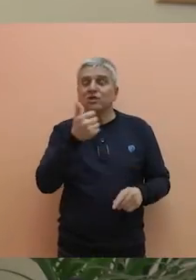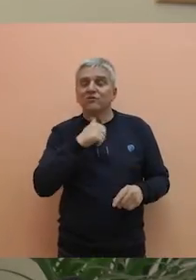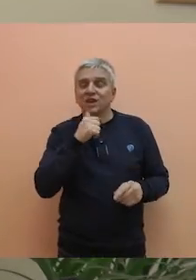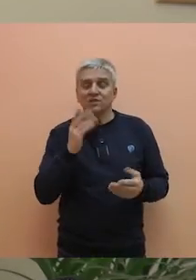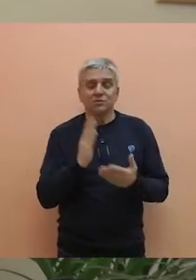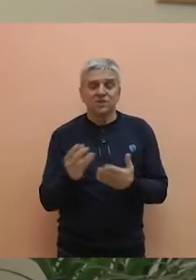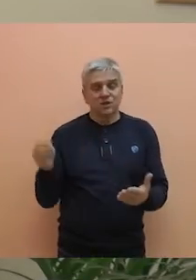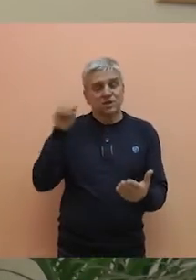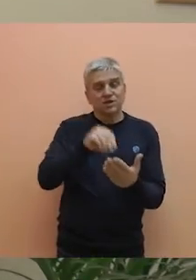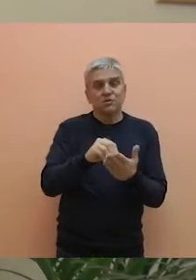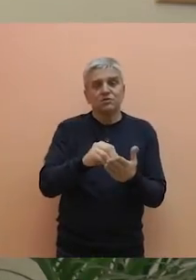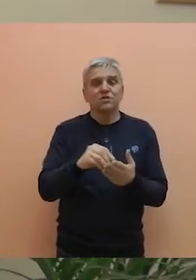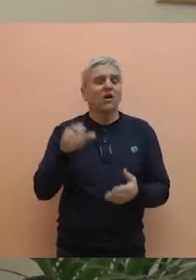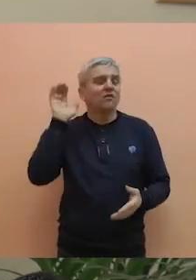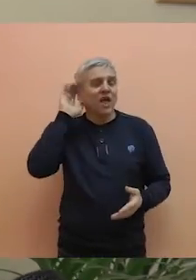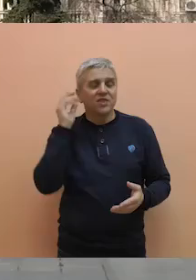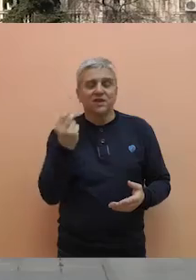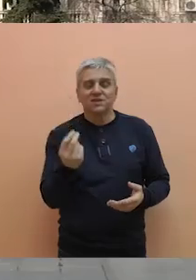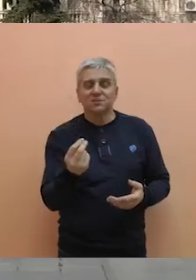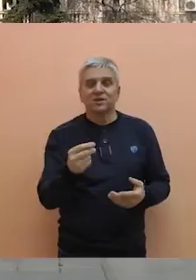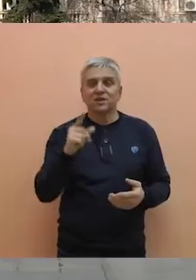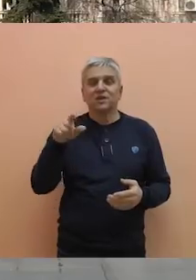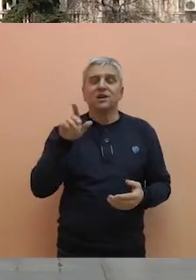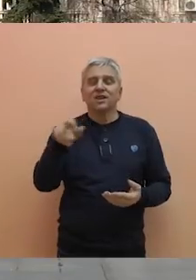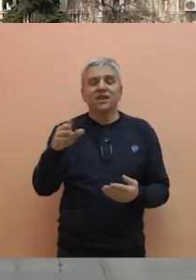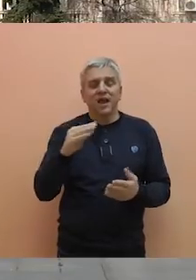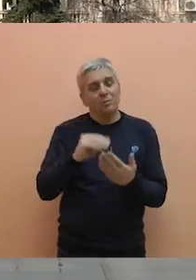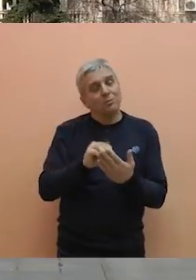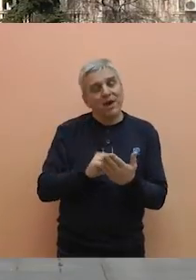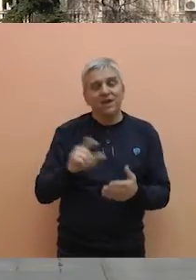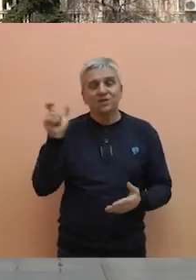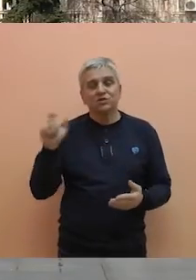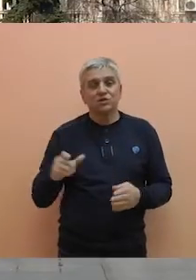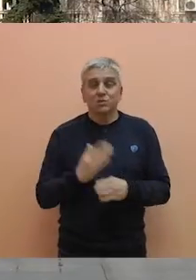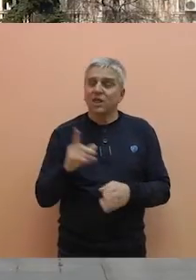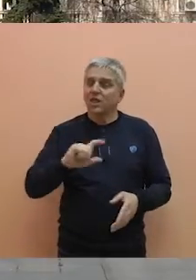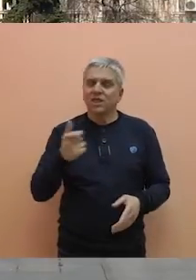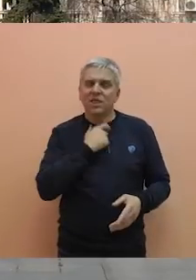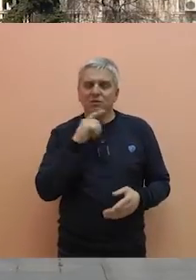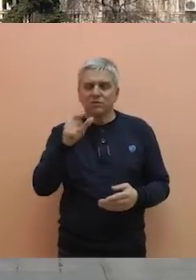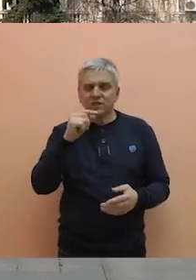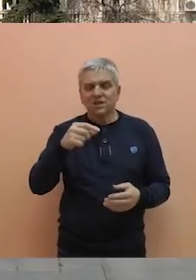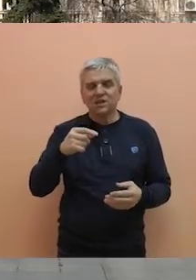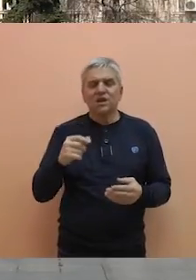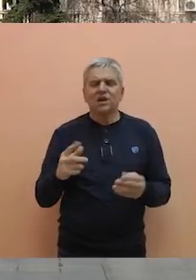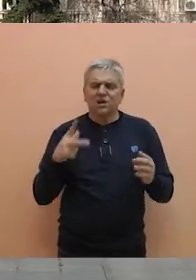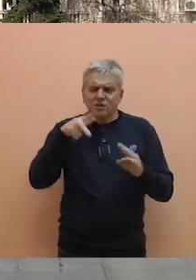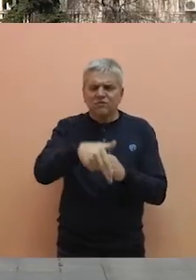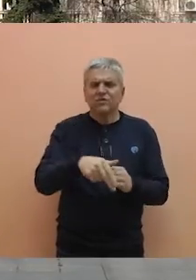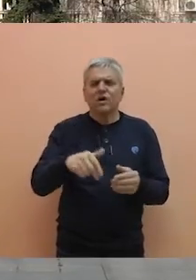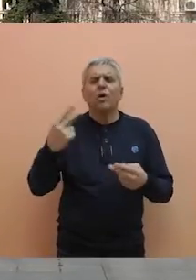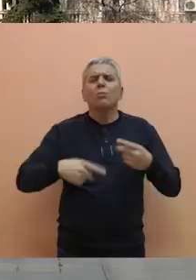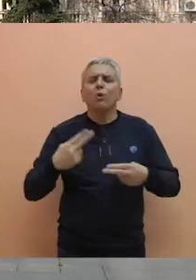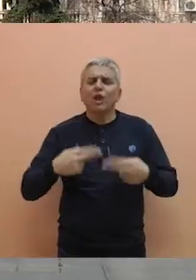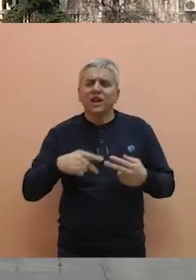će biti uneti u zaključak Vlade Republike Srbije. Ove mere socijalne politike Vlade ne smeju biti zloupotrebljene u političke svrhe,